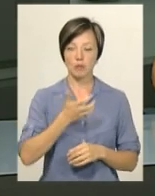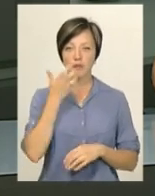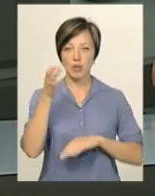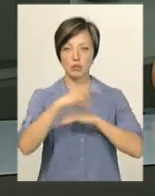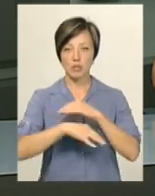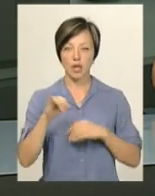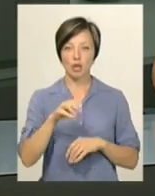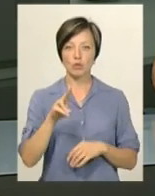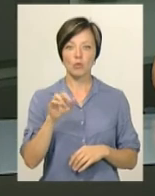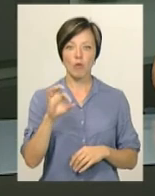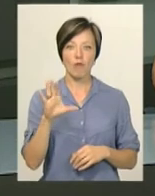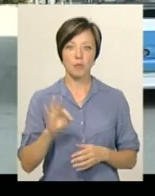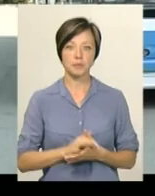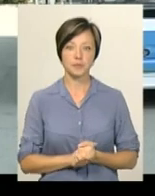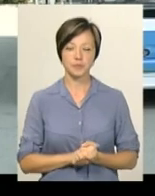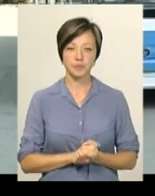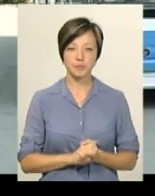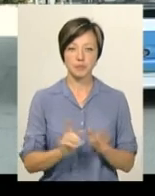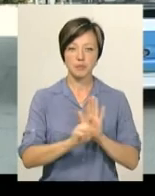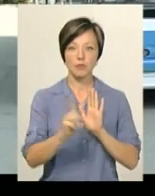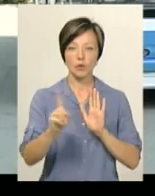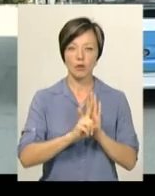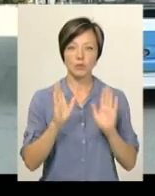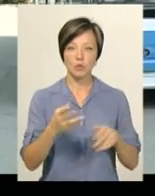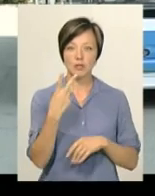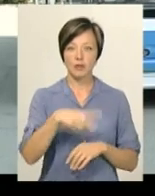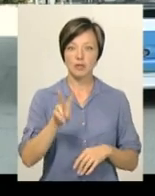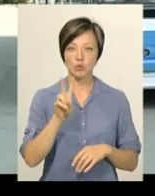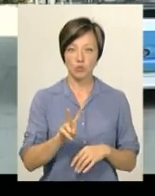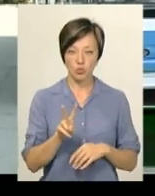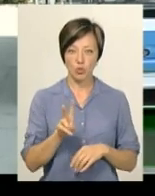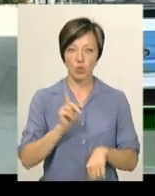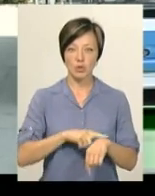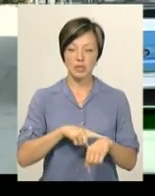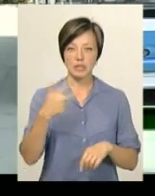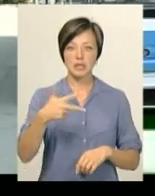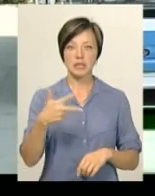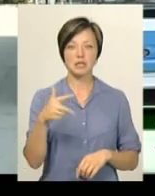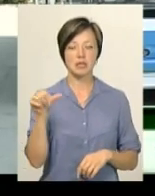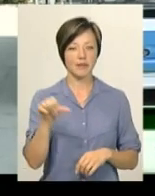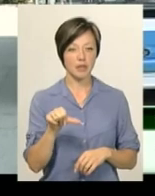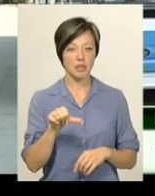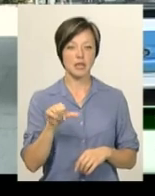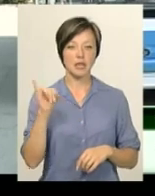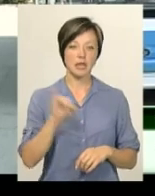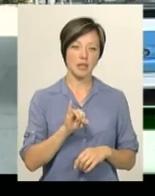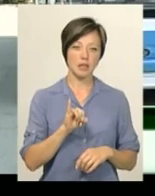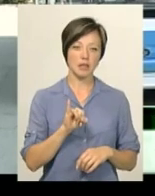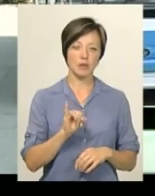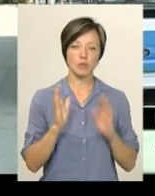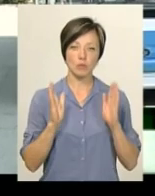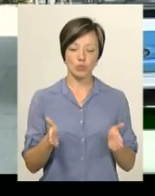-Західний та Дубове. Курсувати вони будуть з 22 години 30 хвилин і відповідно